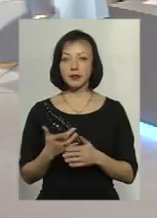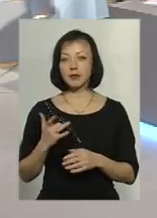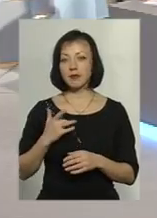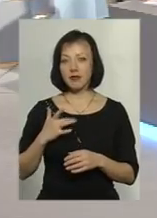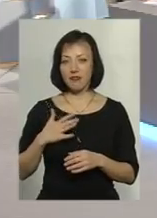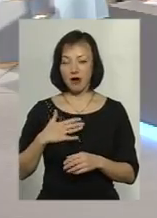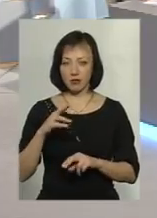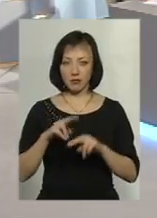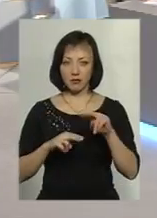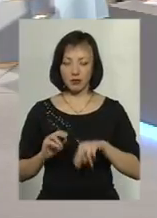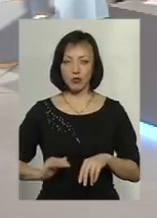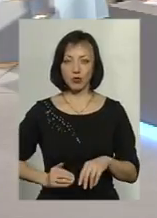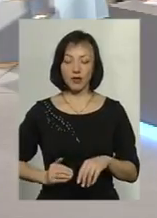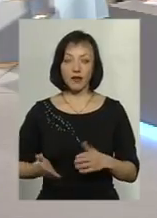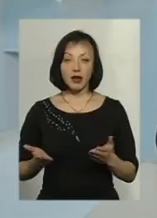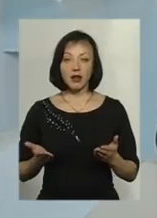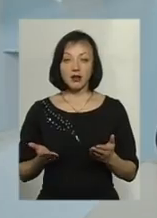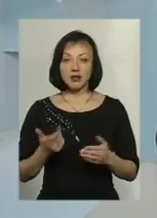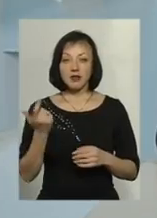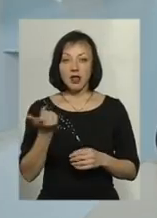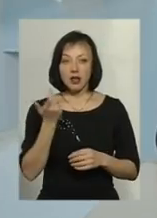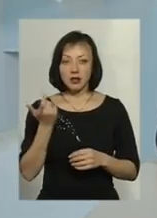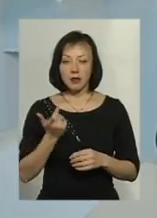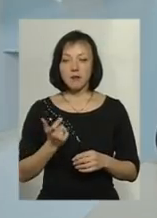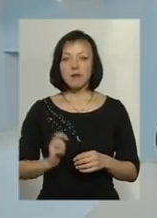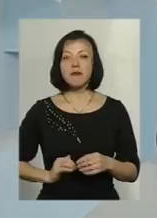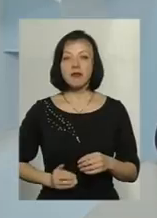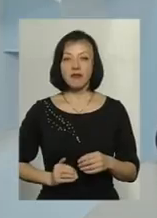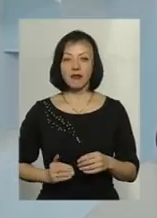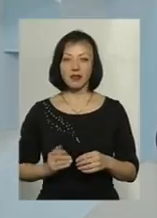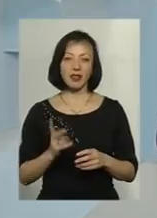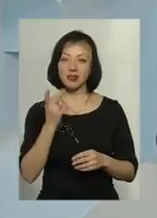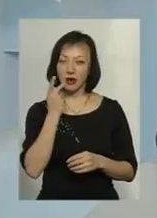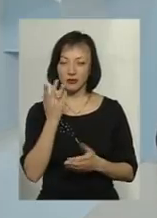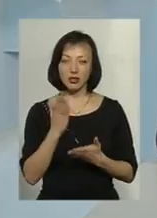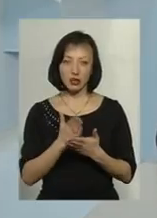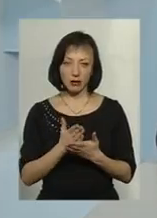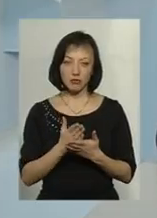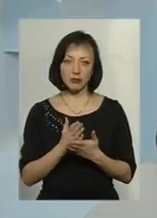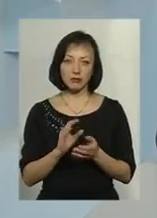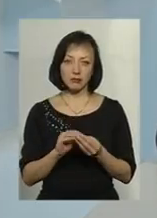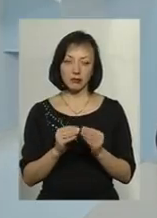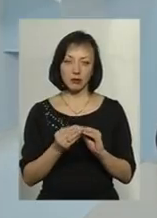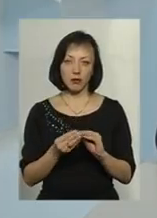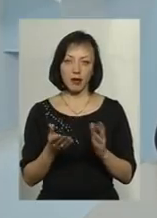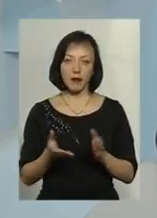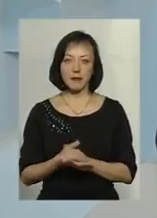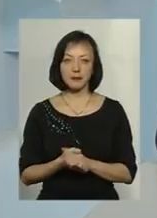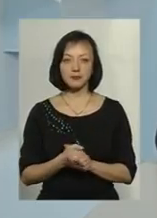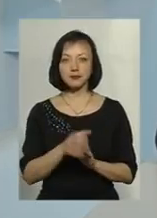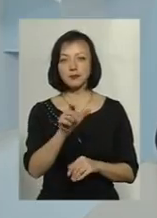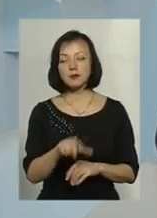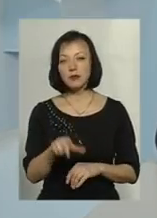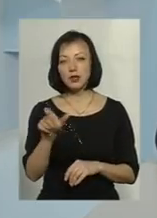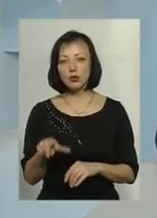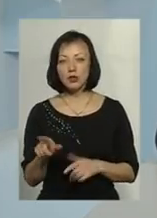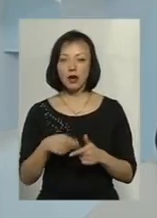будівельниками, з власниками приватними, хоч не завжди, але іноді є питання. Тобто люди десь